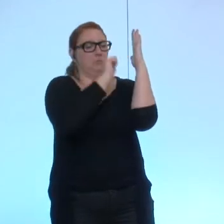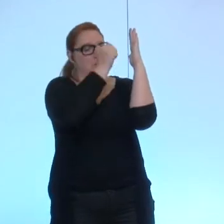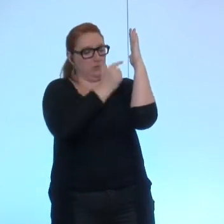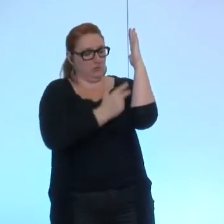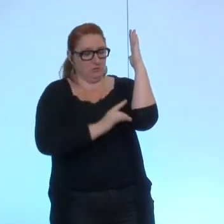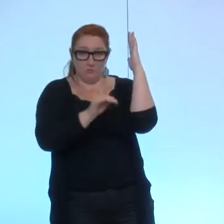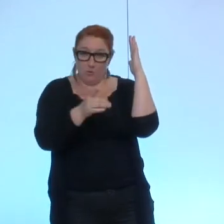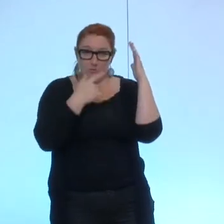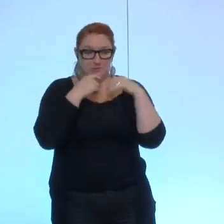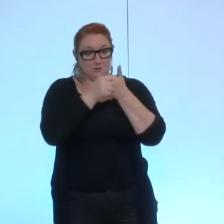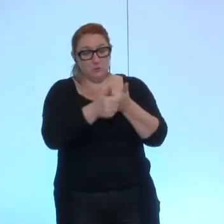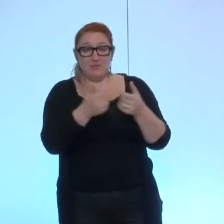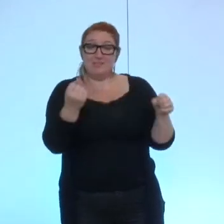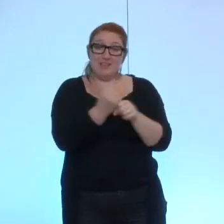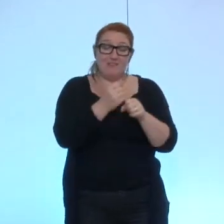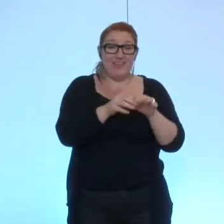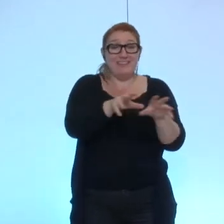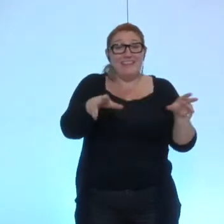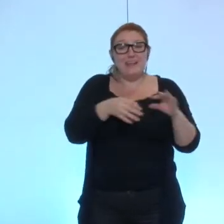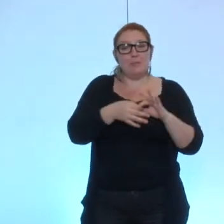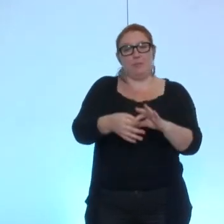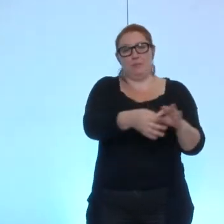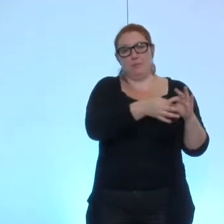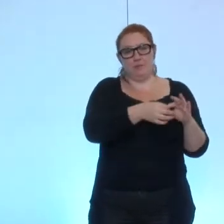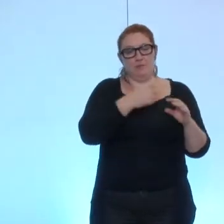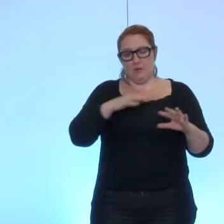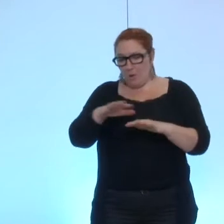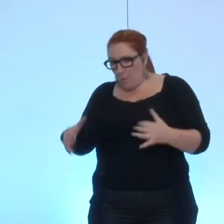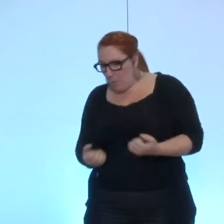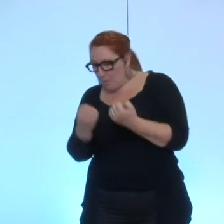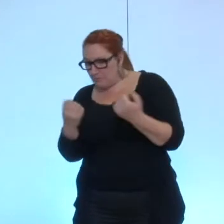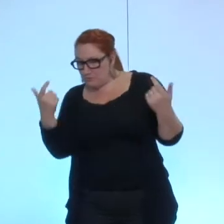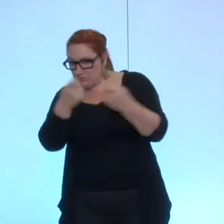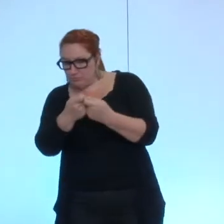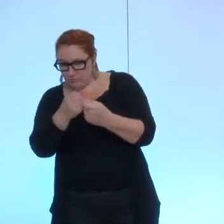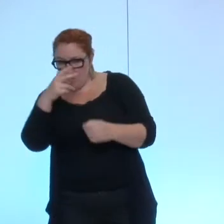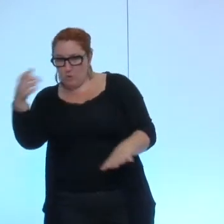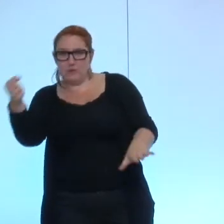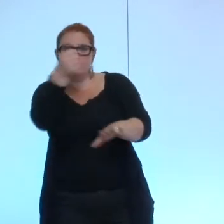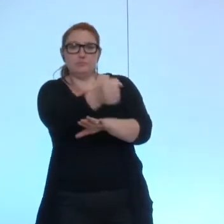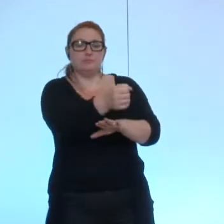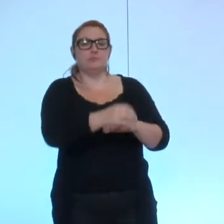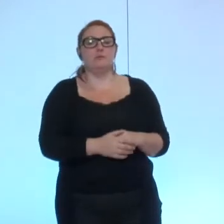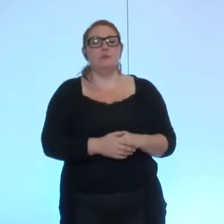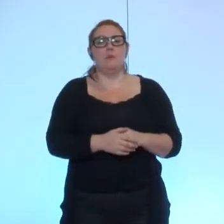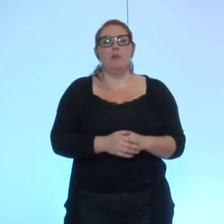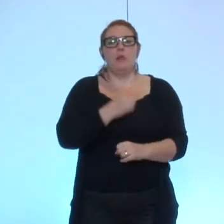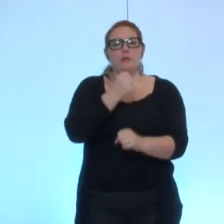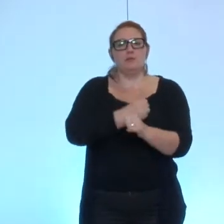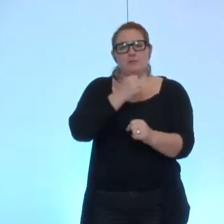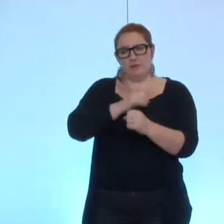ce travail d'équipe où nous avons cherché à mettre les bonnes compétences au bon endroit ce travail autour de l'augmentation